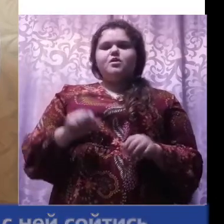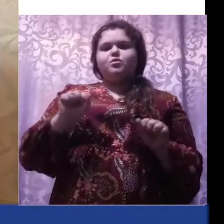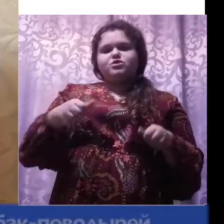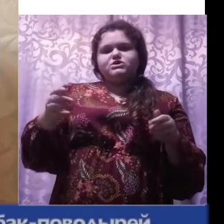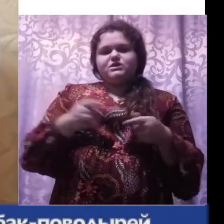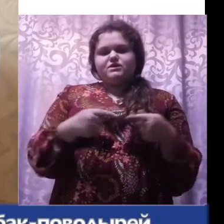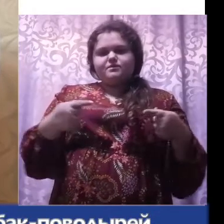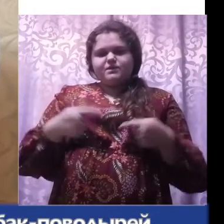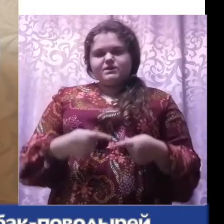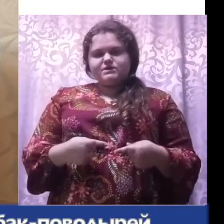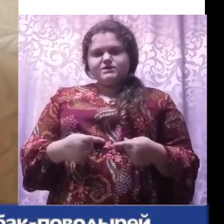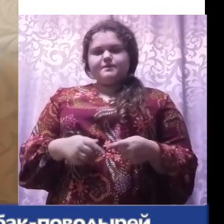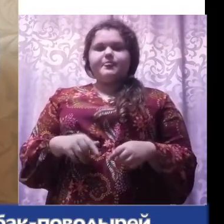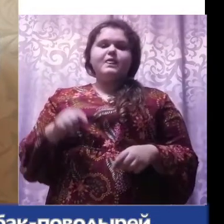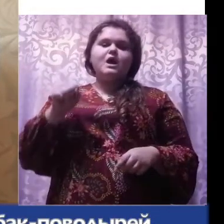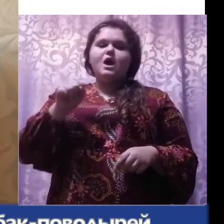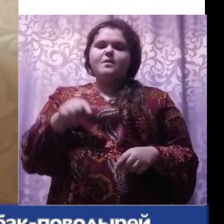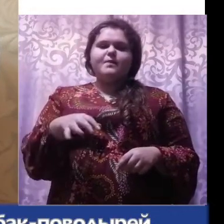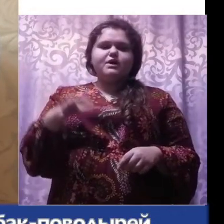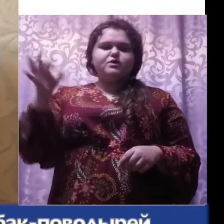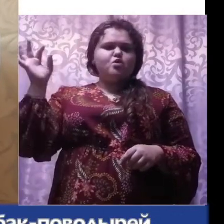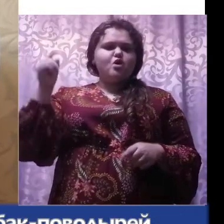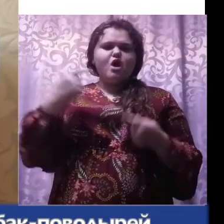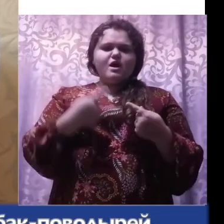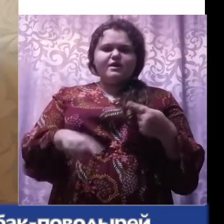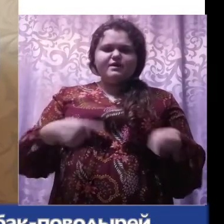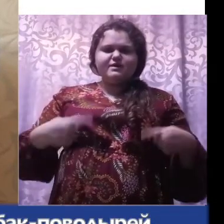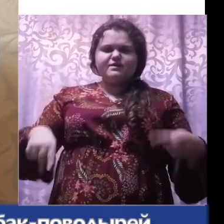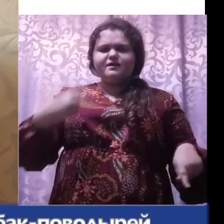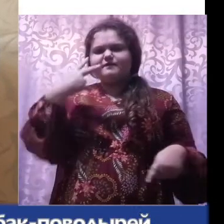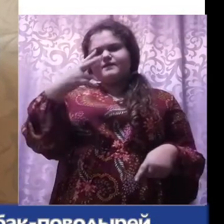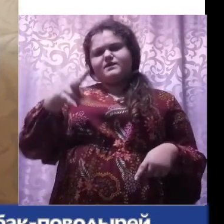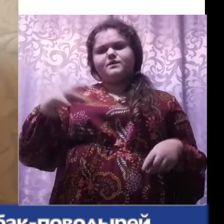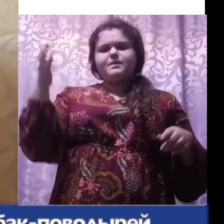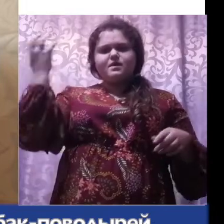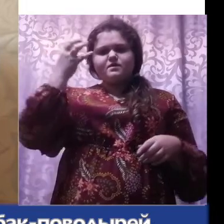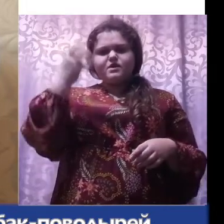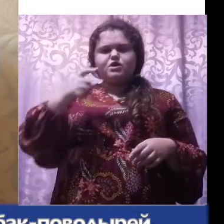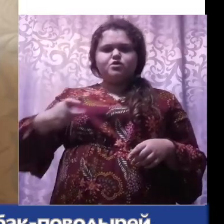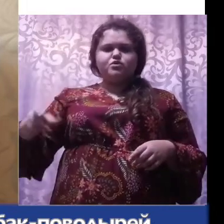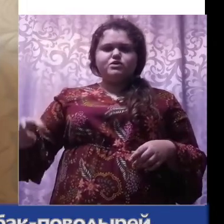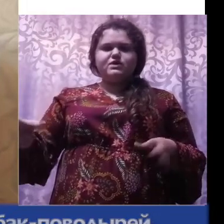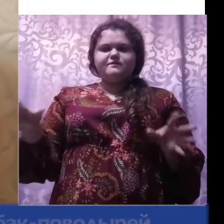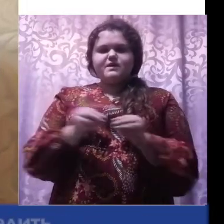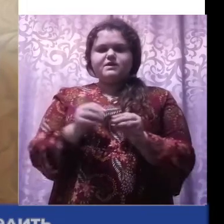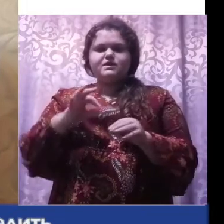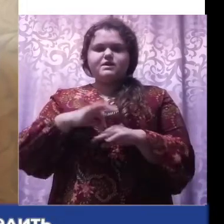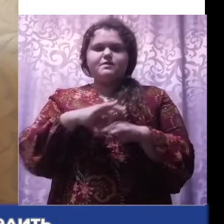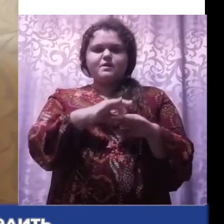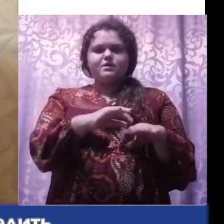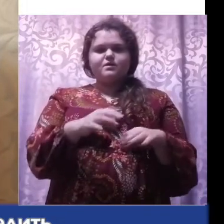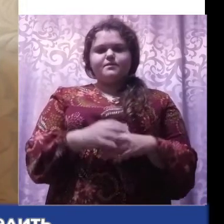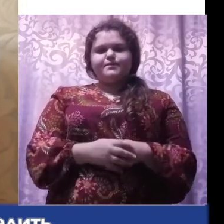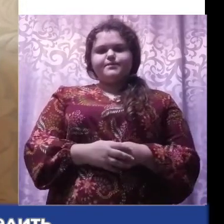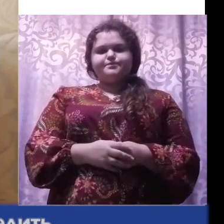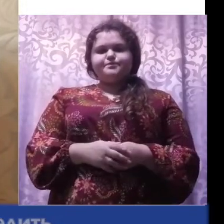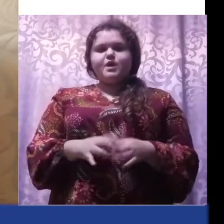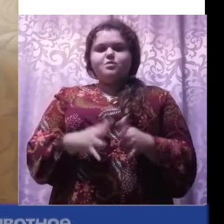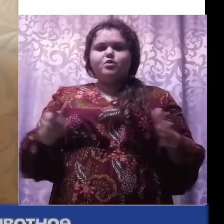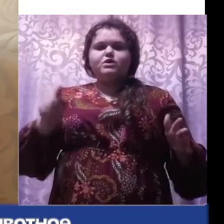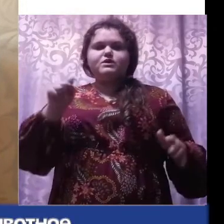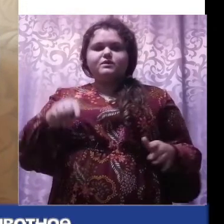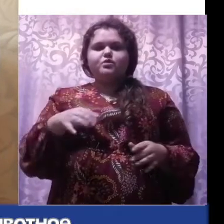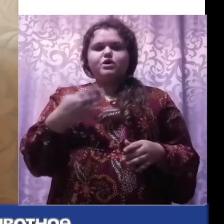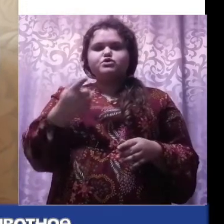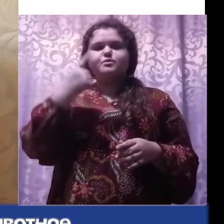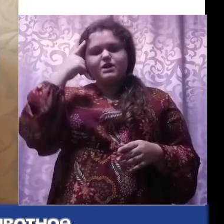сойтись, поэтому мы не часто видим у невидящих людей, у всех, собак-поводырей. Более того, хочу вас предупредить,